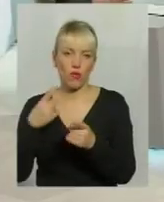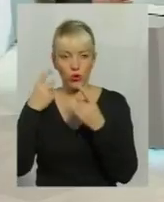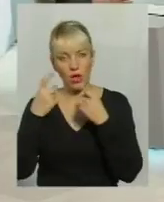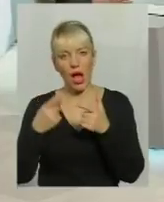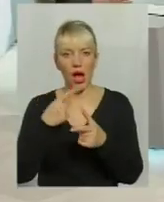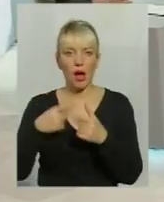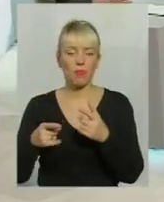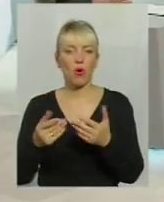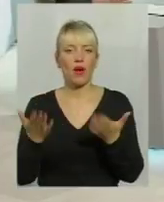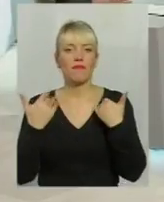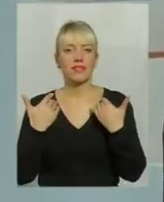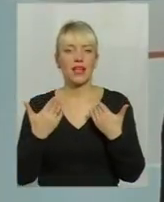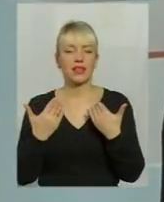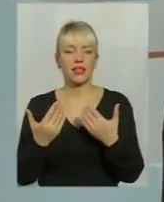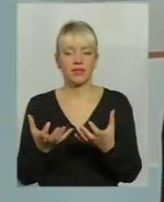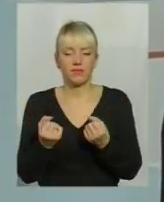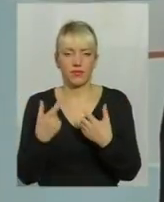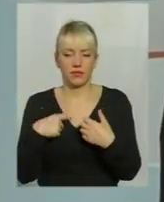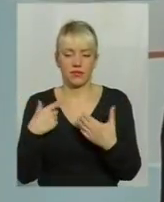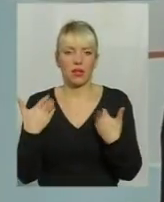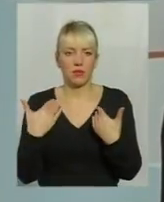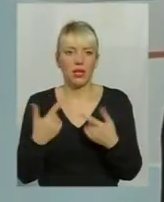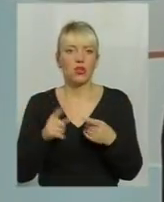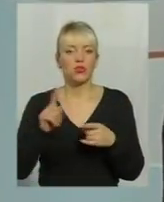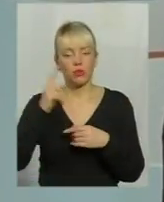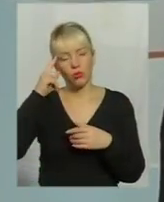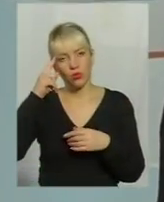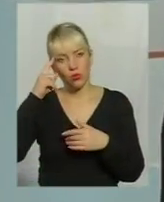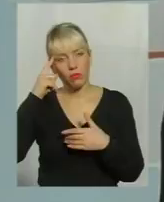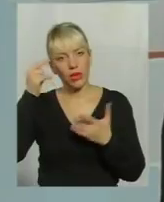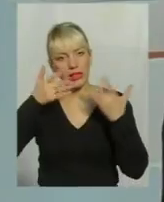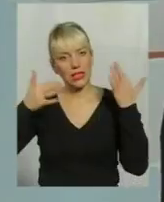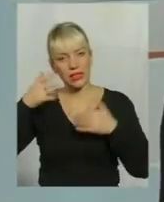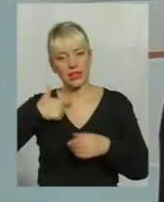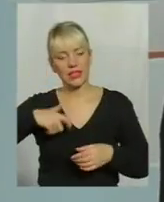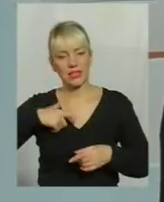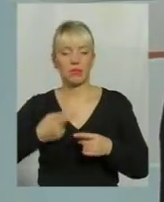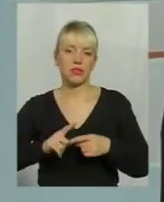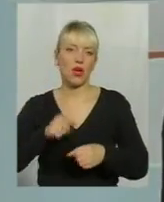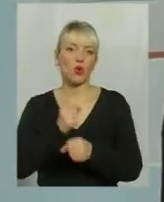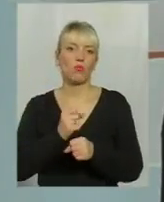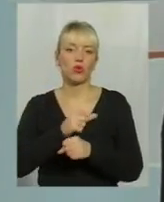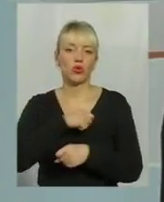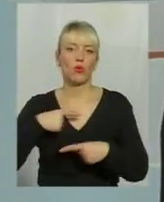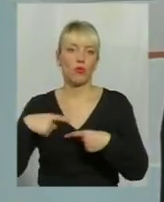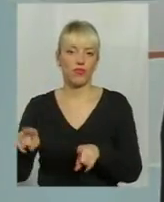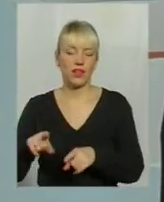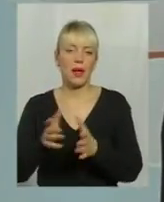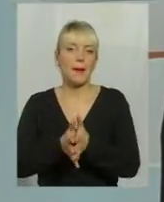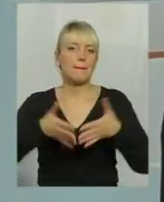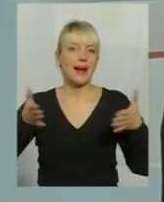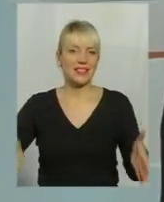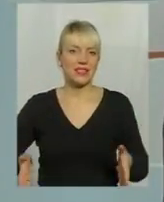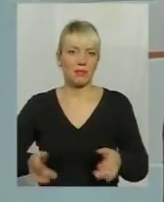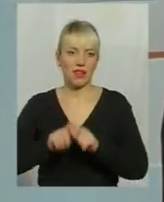-аут, для того, щоб обдумати для себе. Тобто, однозначно, це є робота добровільна і максимально відкрита в